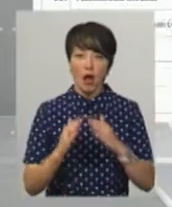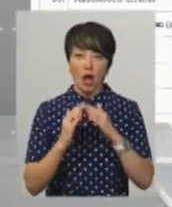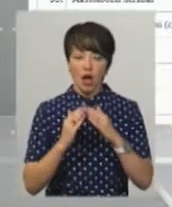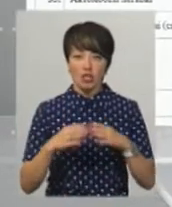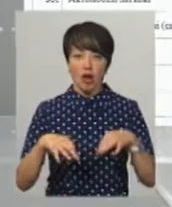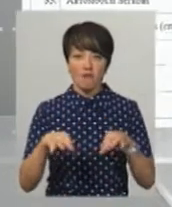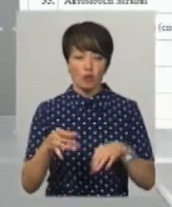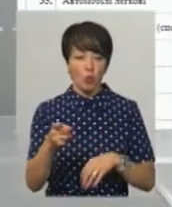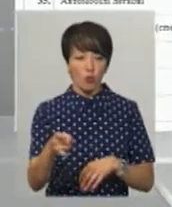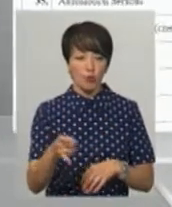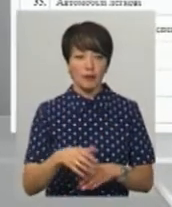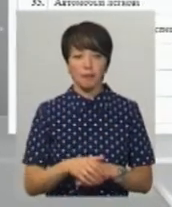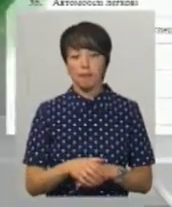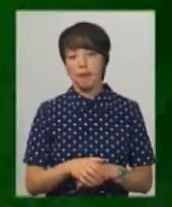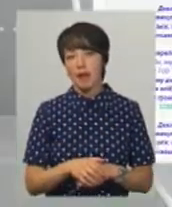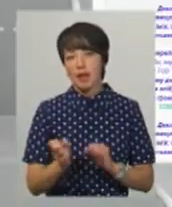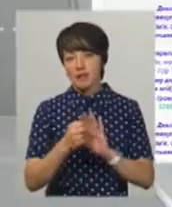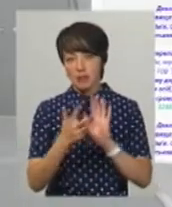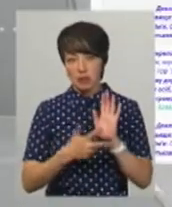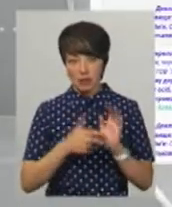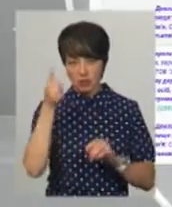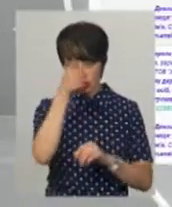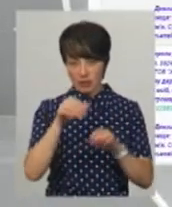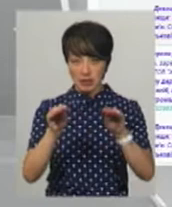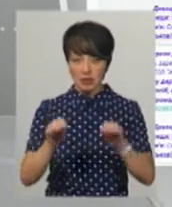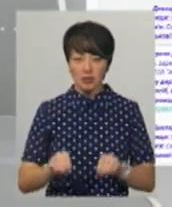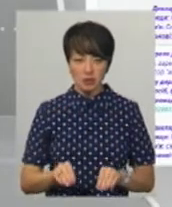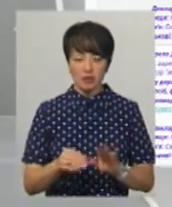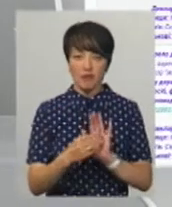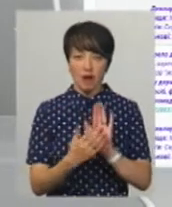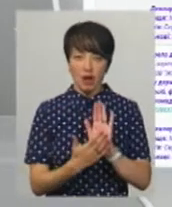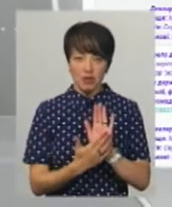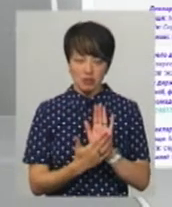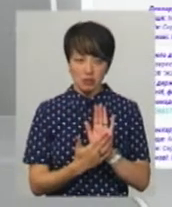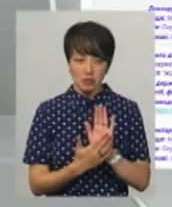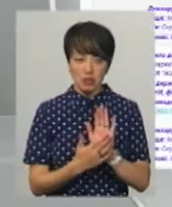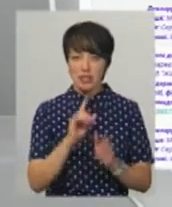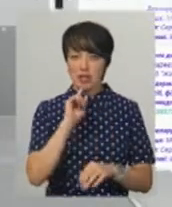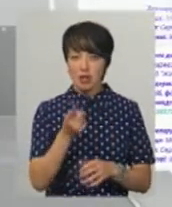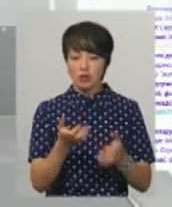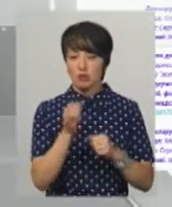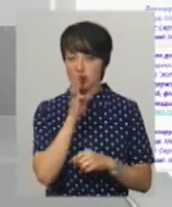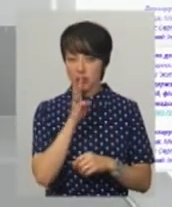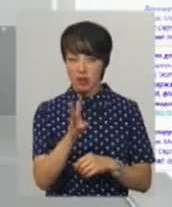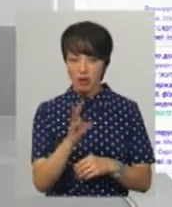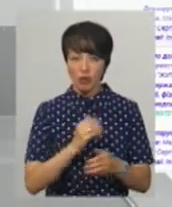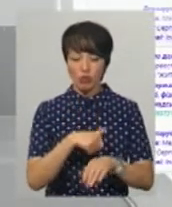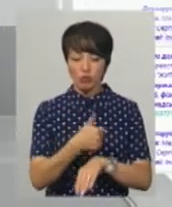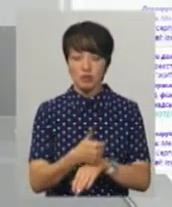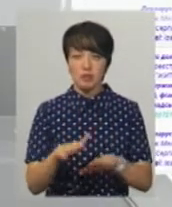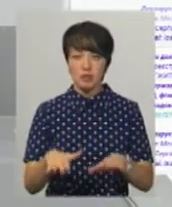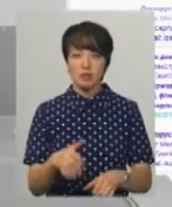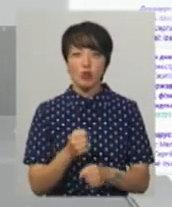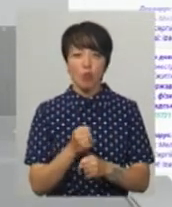автомобіль. У декларації за 2018 рік депутата восьмого скликання вказано. Сергій Мельник за рік отримав заробітну плату за основним місцем